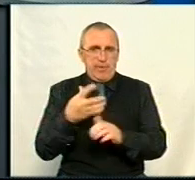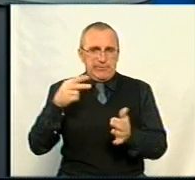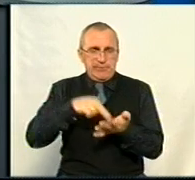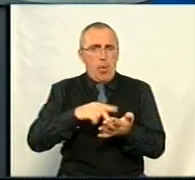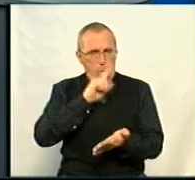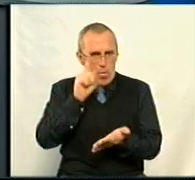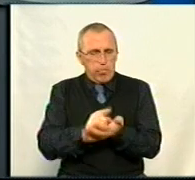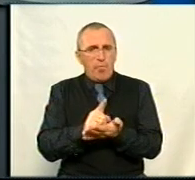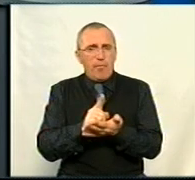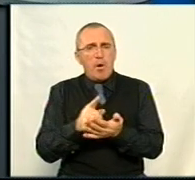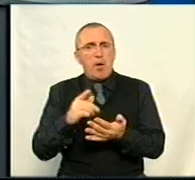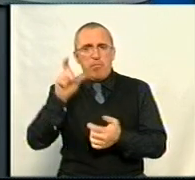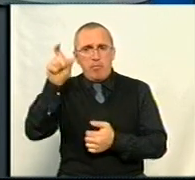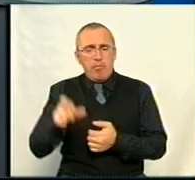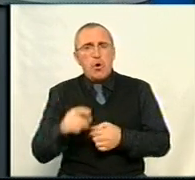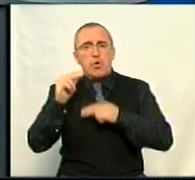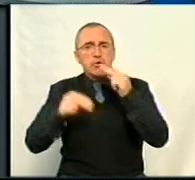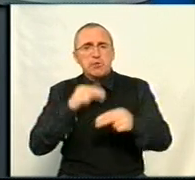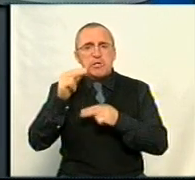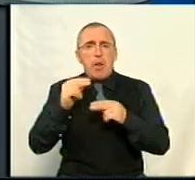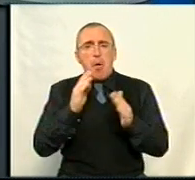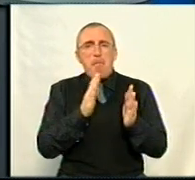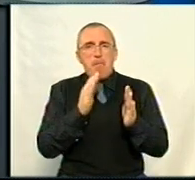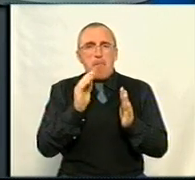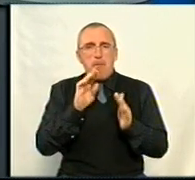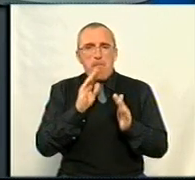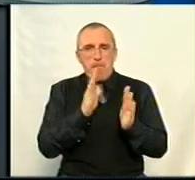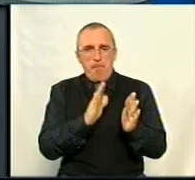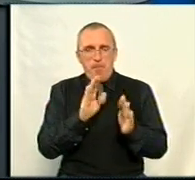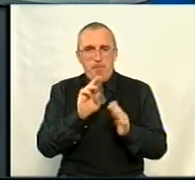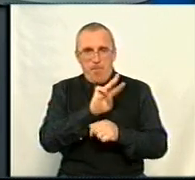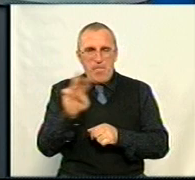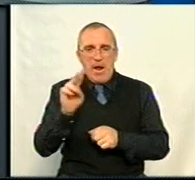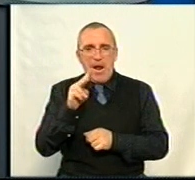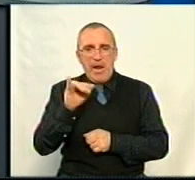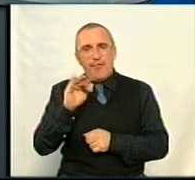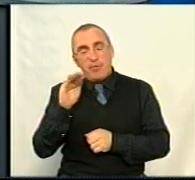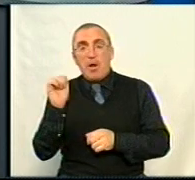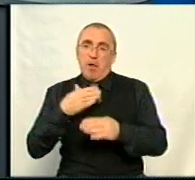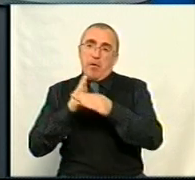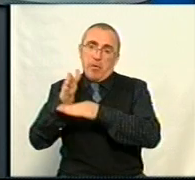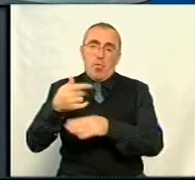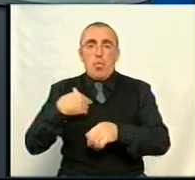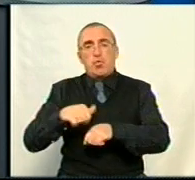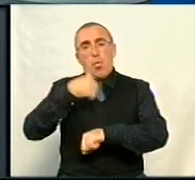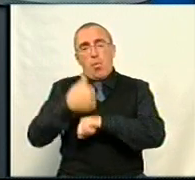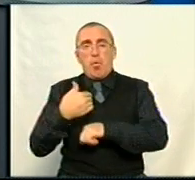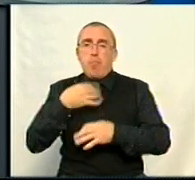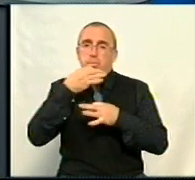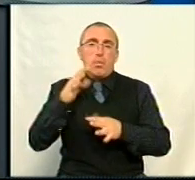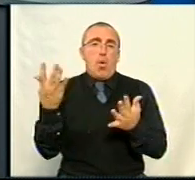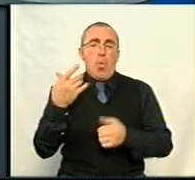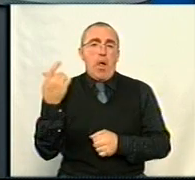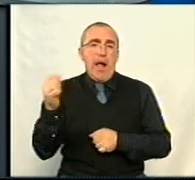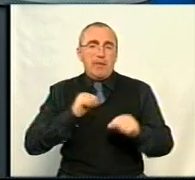бути кандидатом через програму Ліфт. Чи можна прийти до вас на прийом і сказати, я хочу бути головою будь-якої адміністрації?